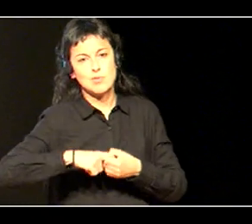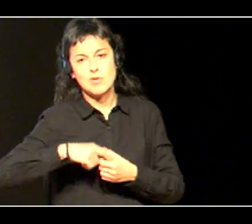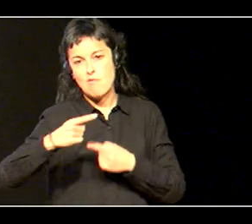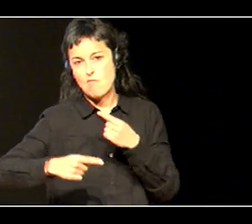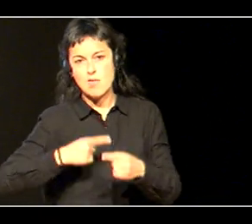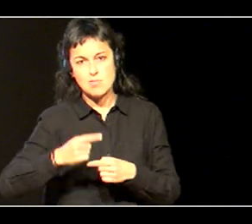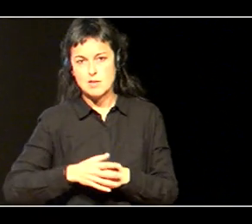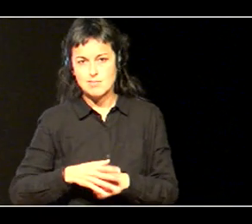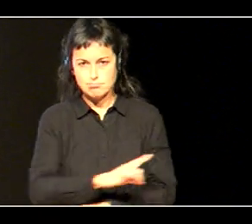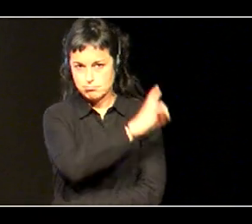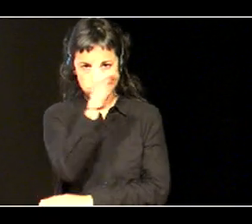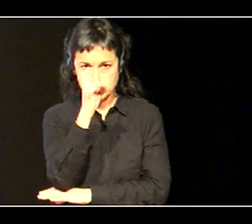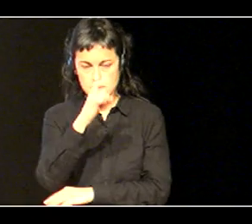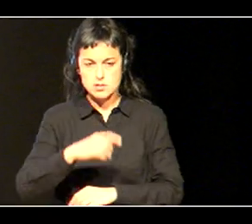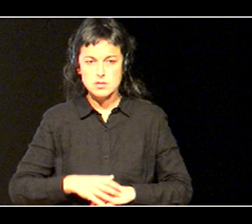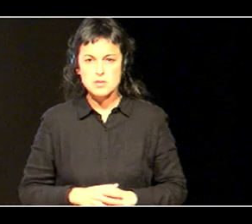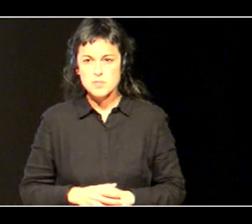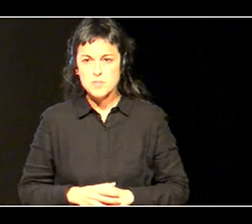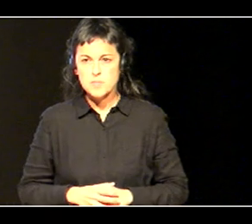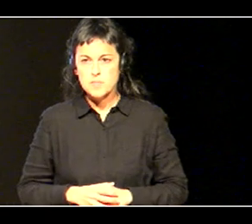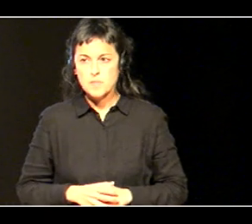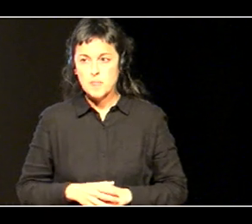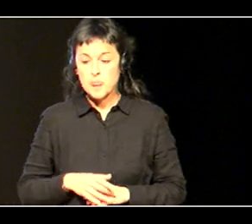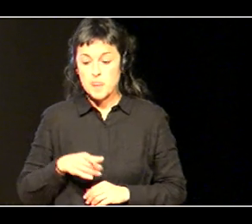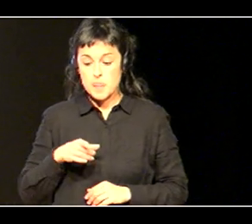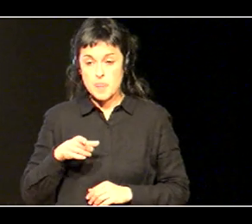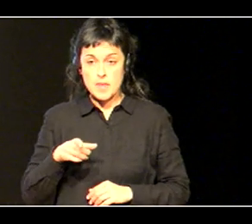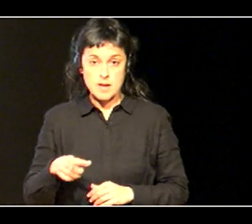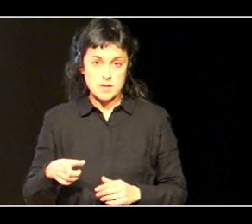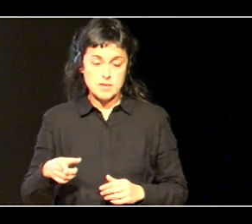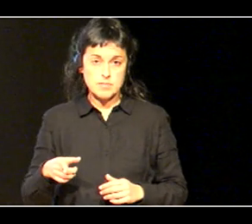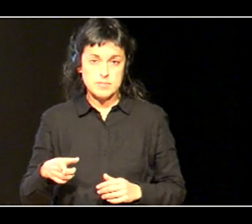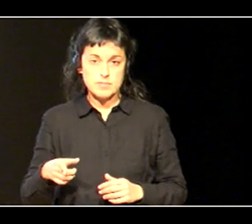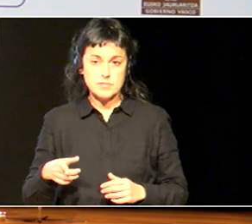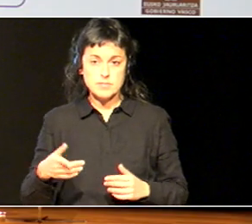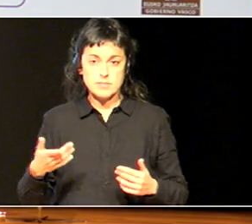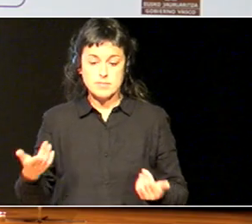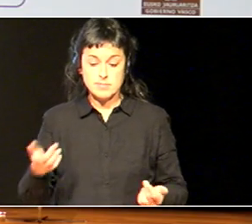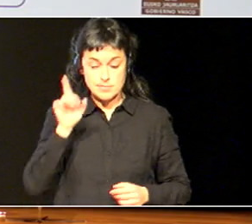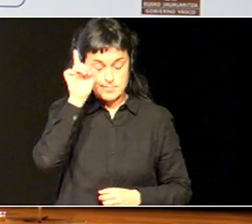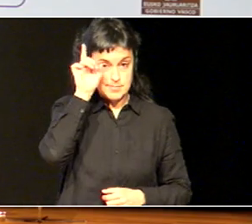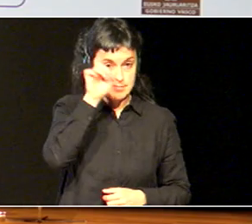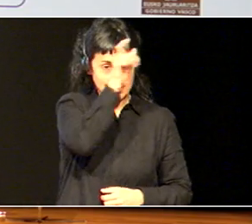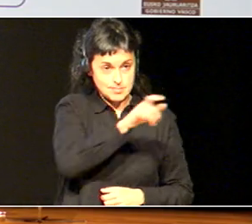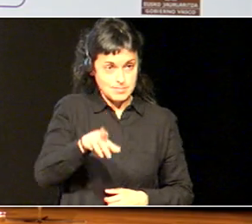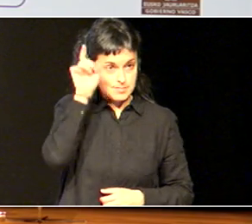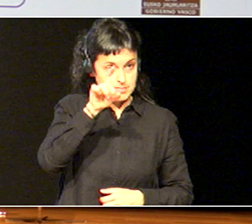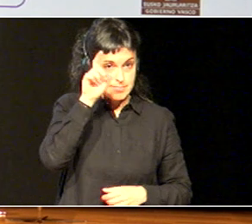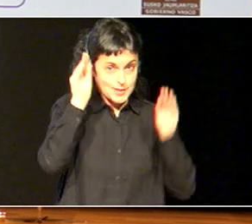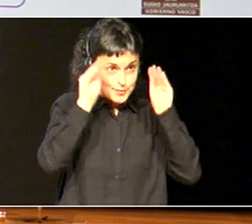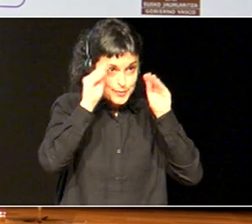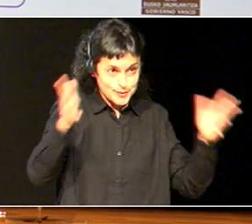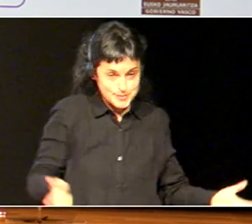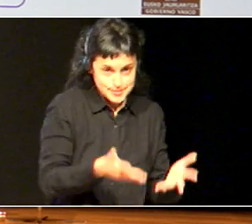honen baitan ere daukagu nola ez irakasleen prestakuntza sustatzea gure